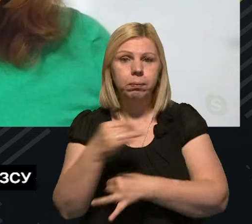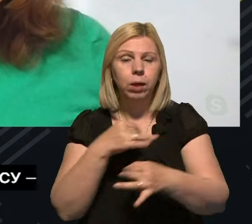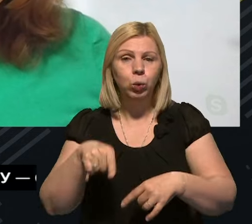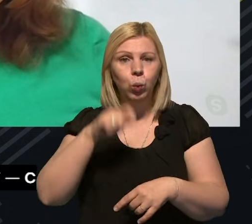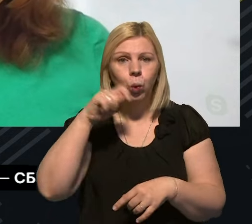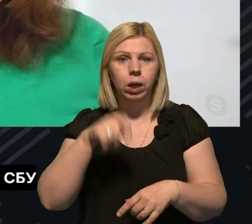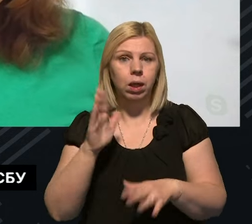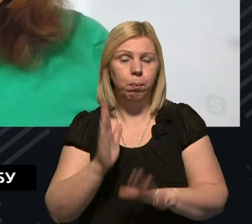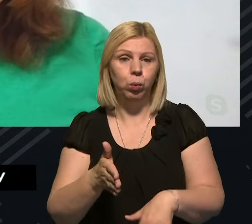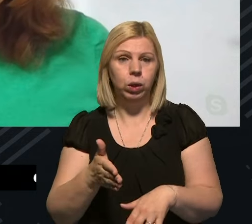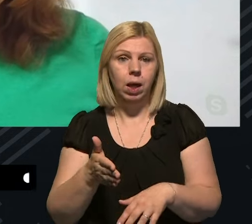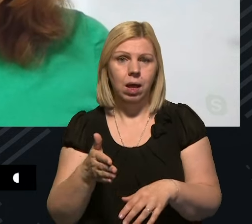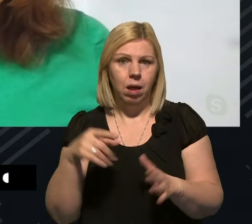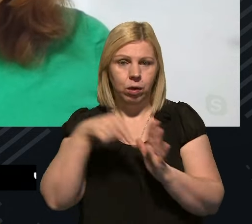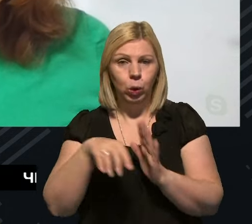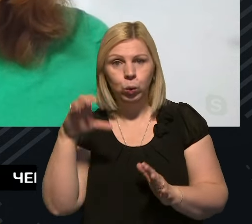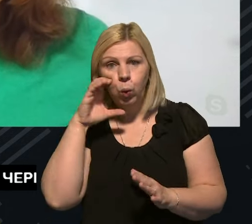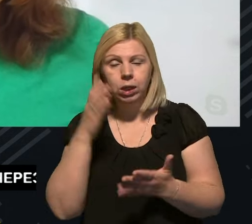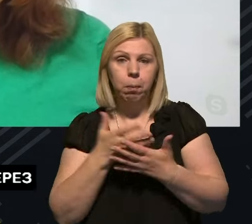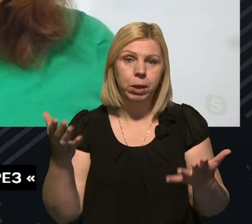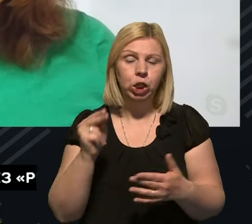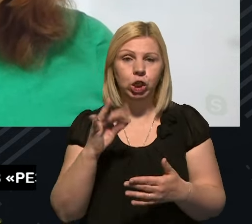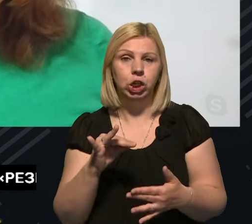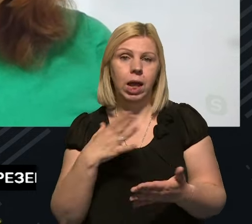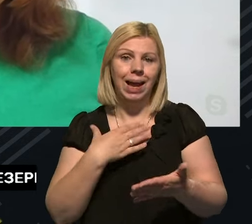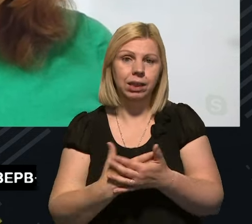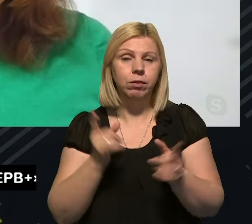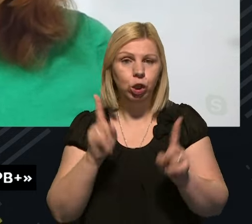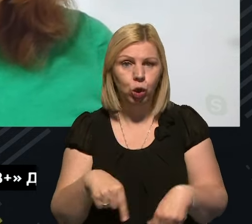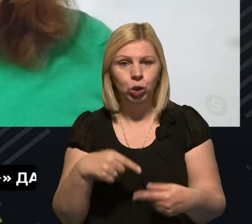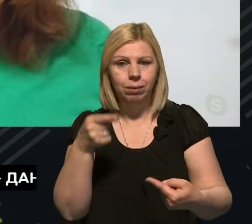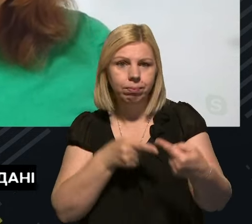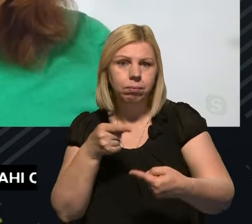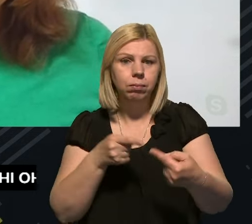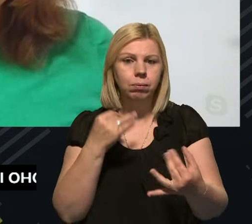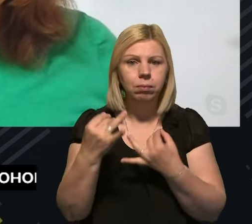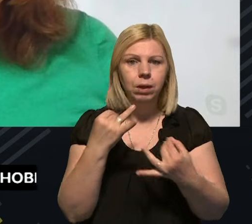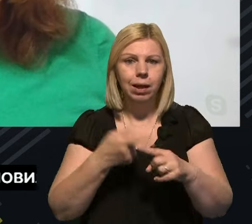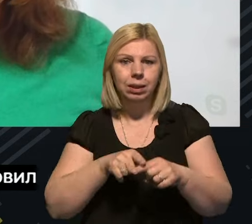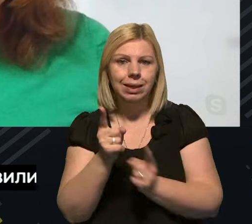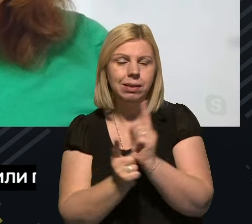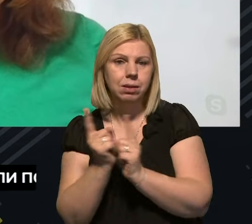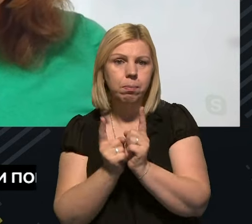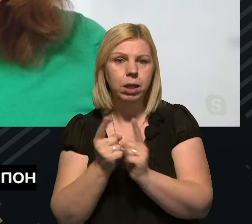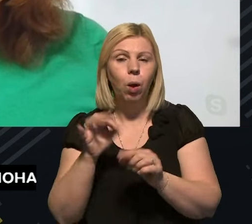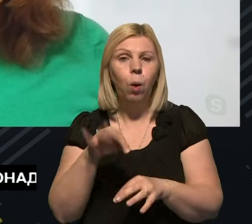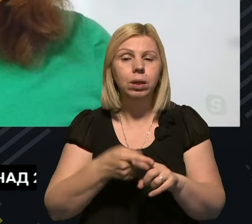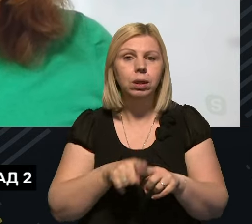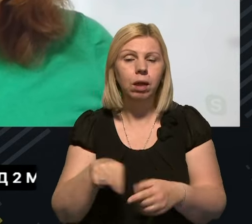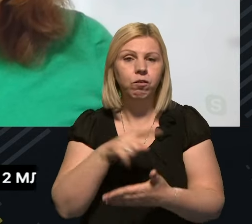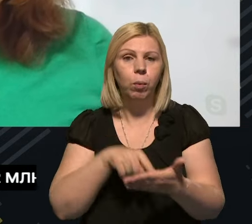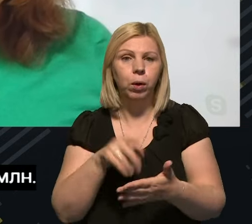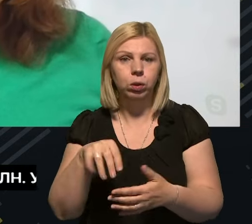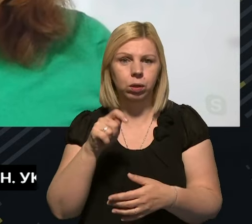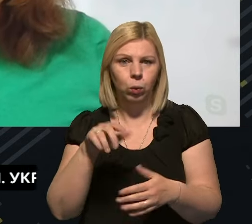Україна буде в ролі слухача більше, чи активно теж дискутуватиме з приводу тих чи інших змін, з приводу яких поставлять питання